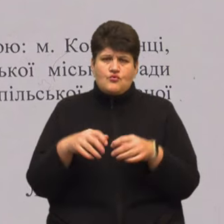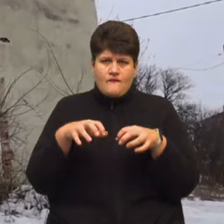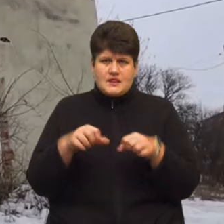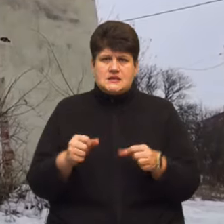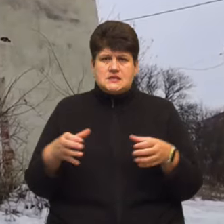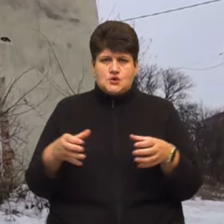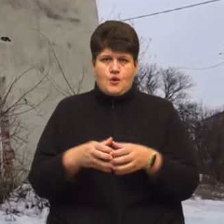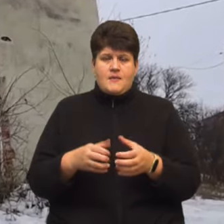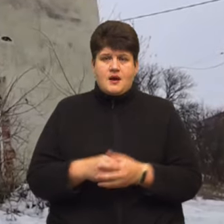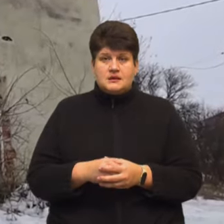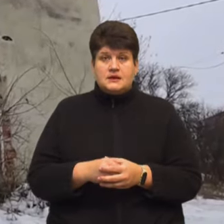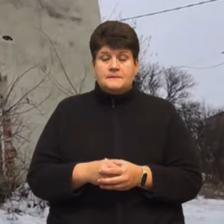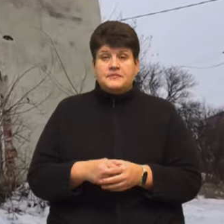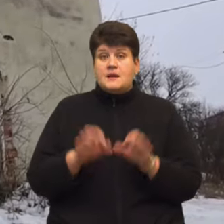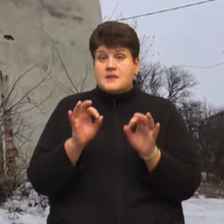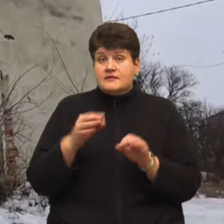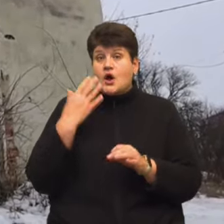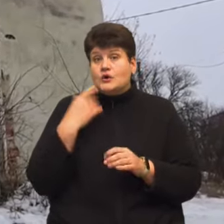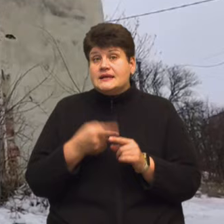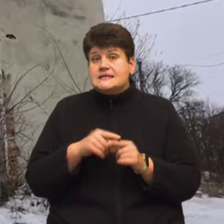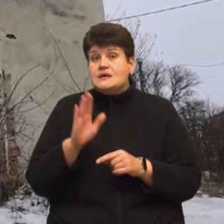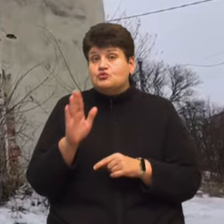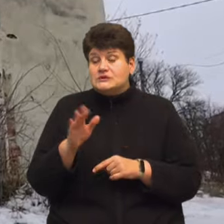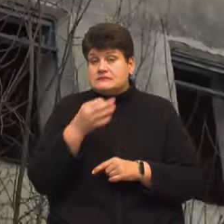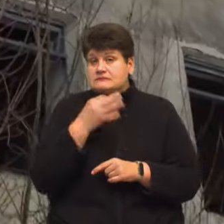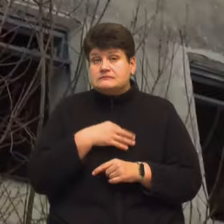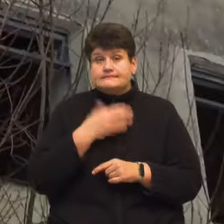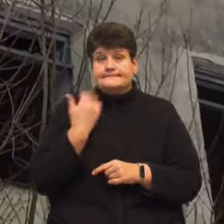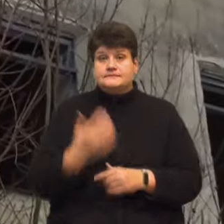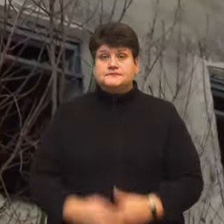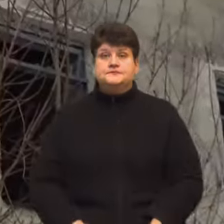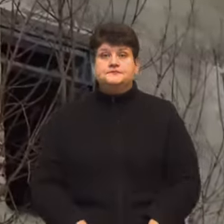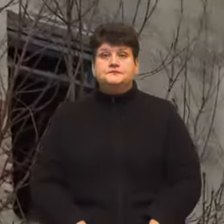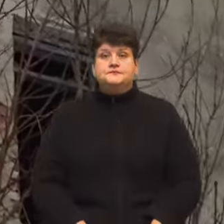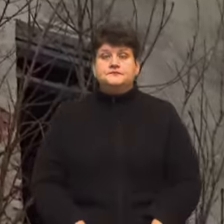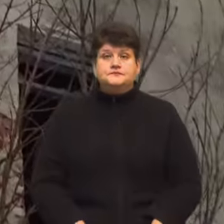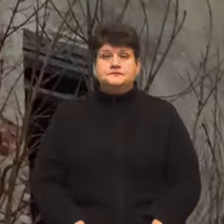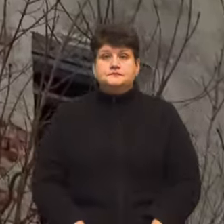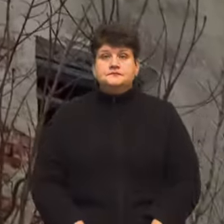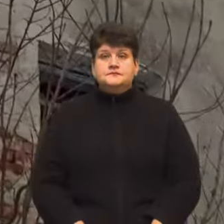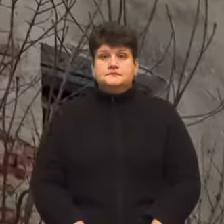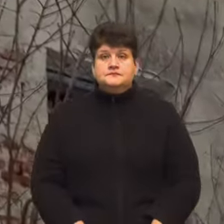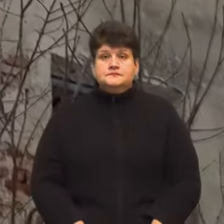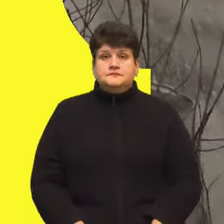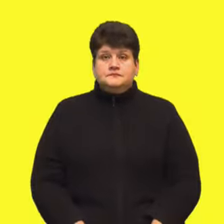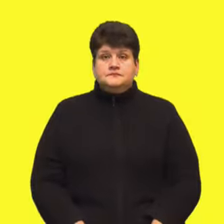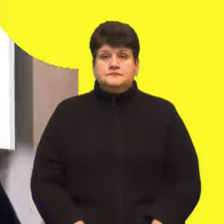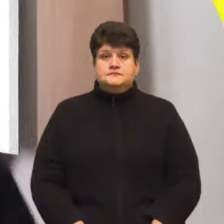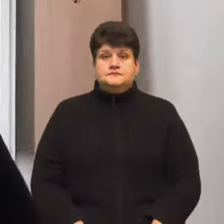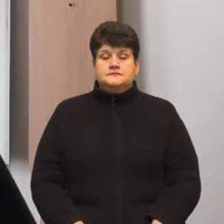громади. Щоправда, коли це відбудеться, не сказав. Любов Гадомська, Василь Панчук. Суспільне новини. Тернопіль.